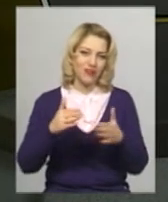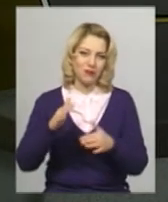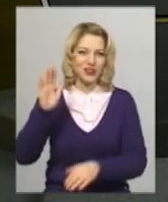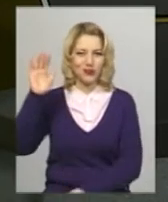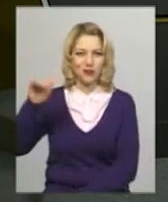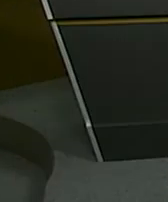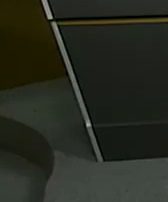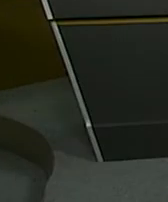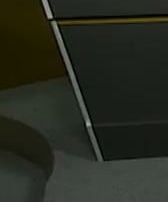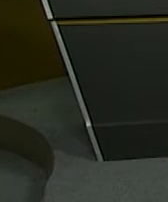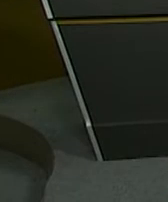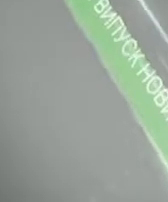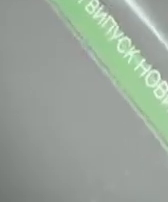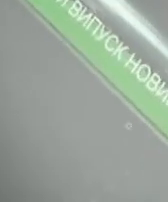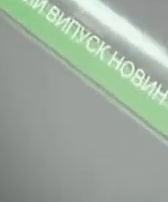Побачимось!